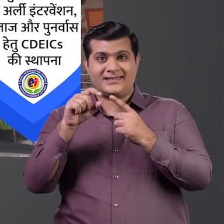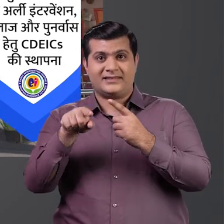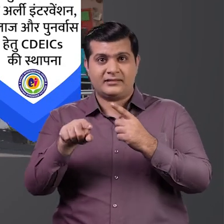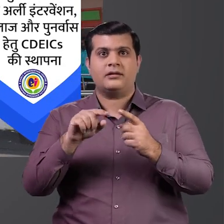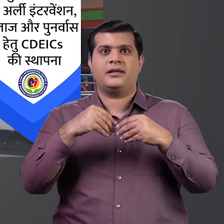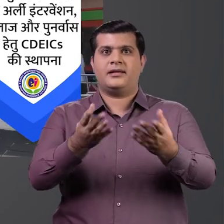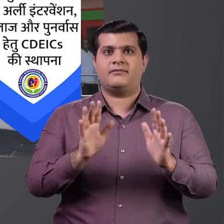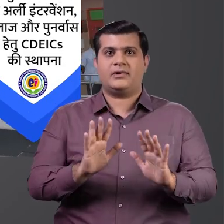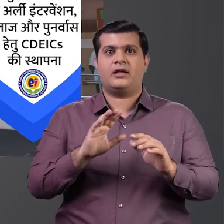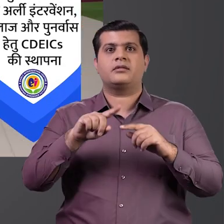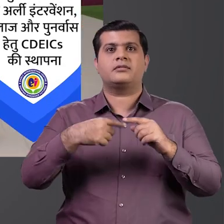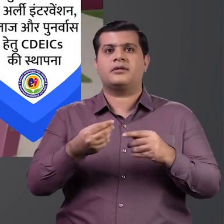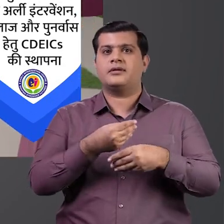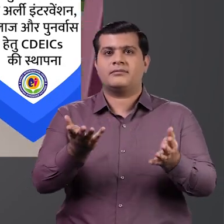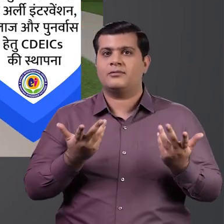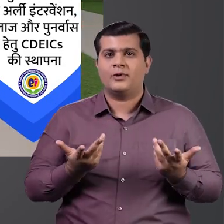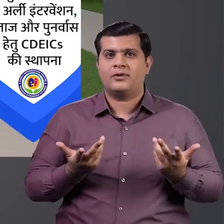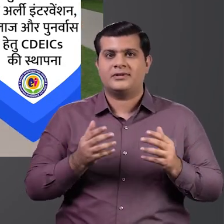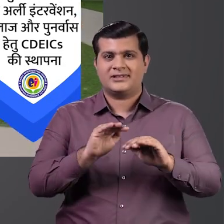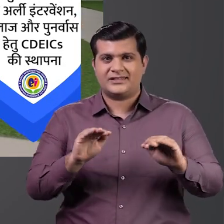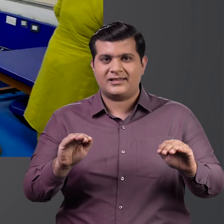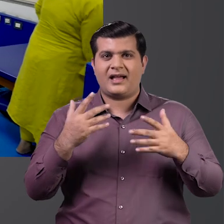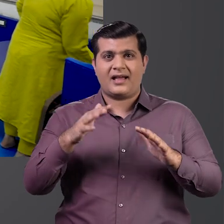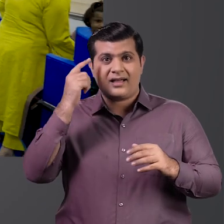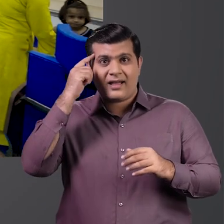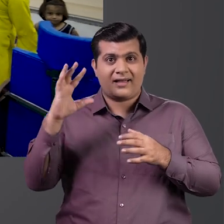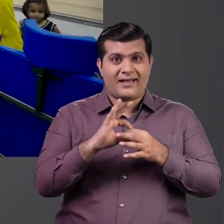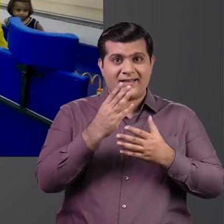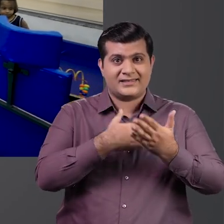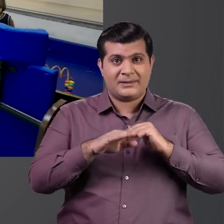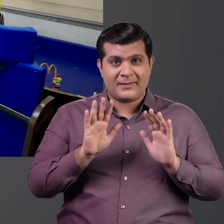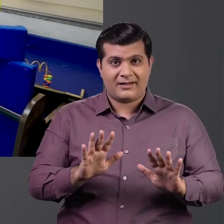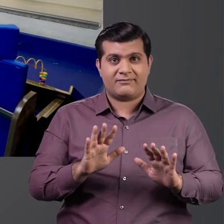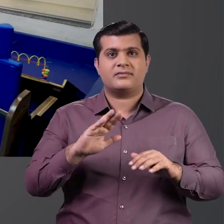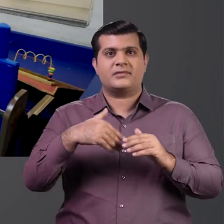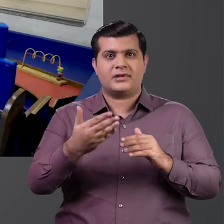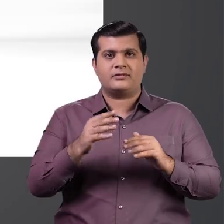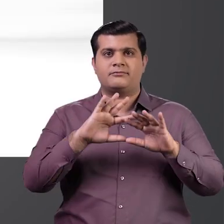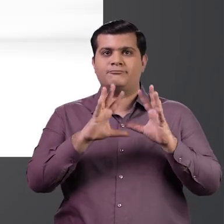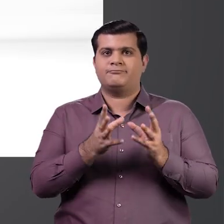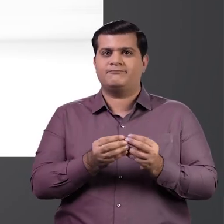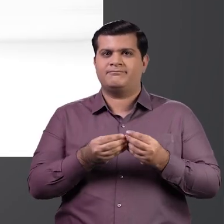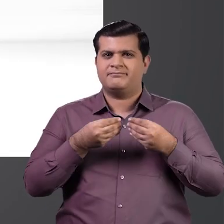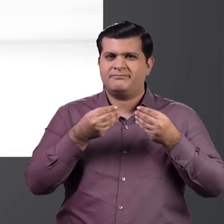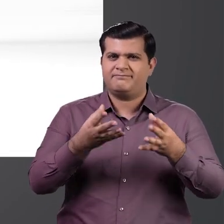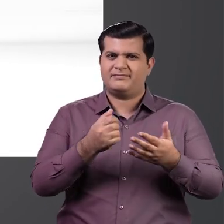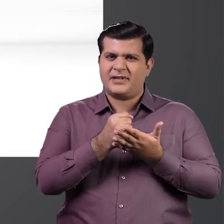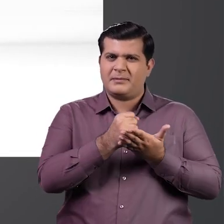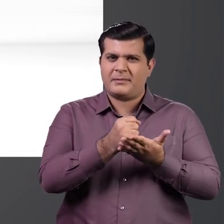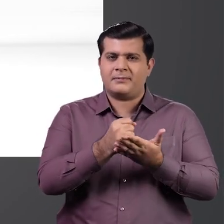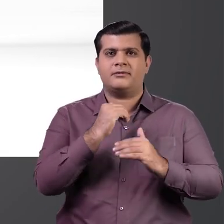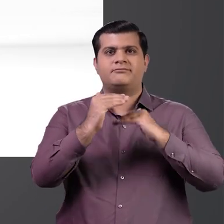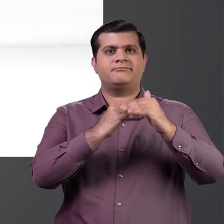CDEICs में ये सुनिश्चित किया जाता है कि ऐसी बौधिक दिव्यांगता वाले बच्चों का सरवांगीन,